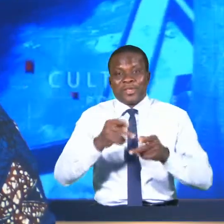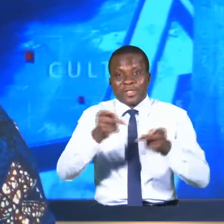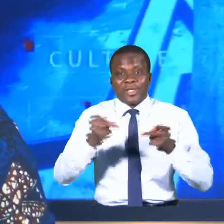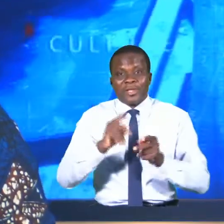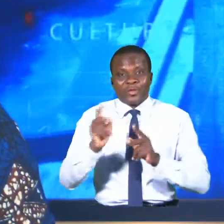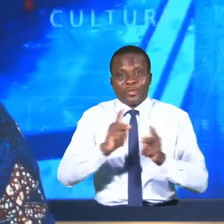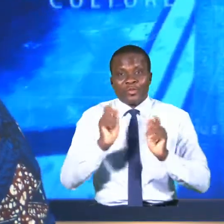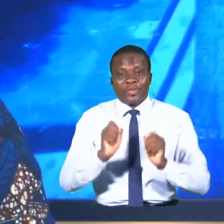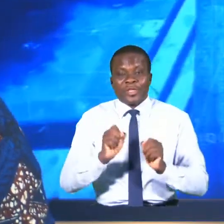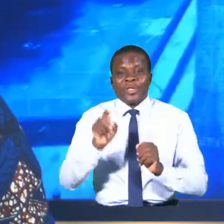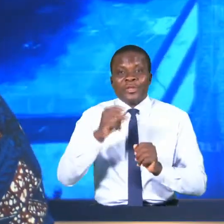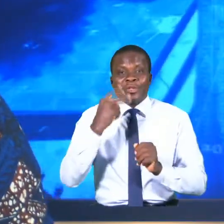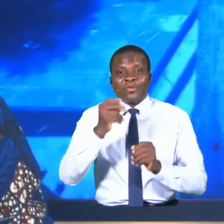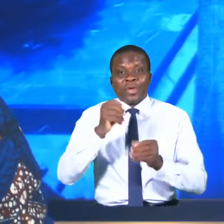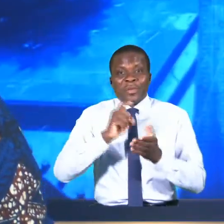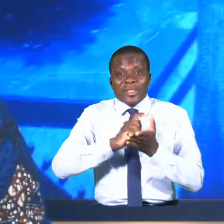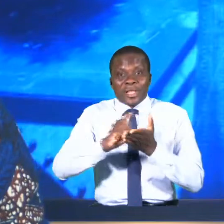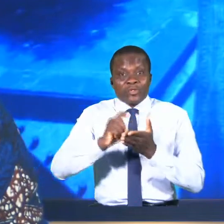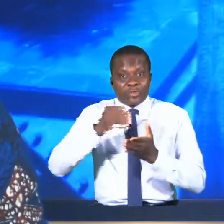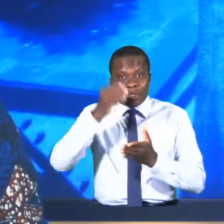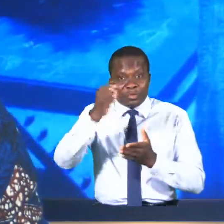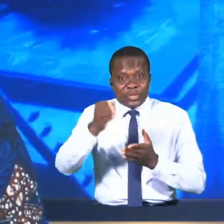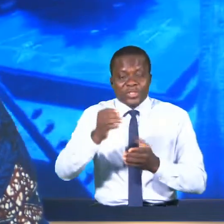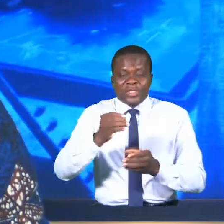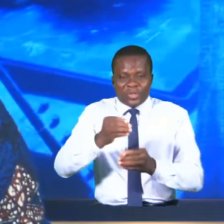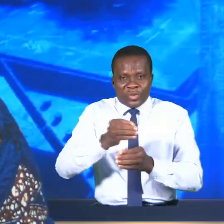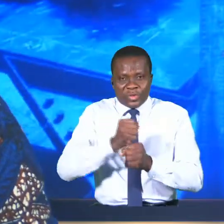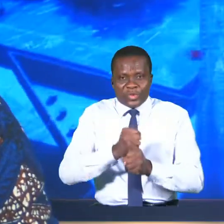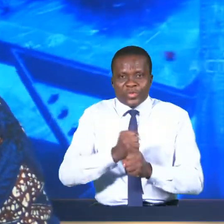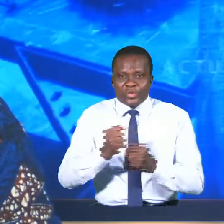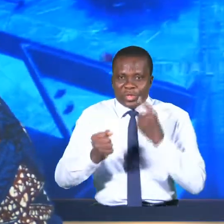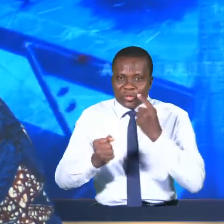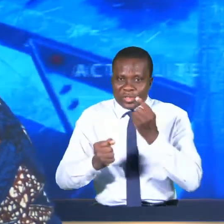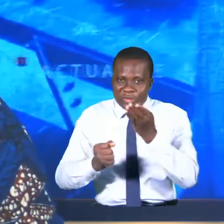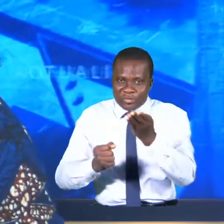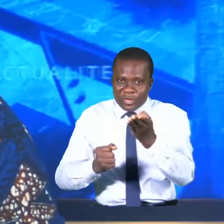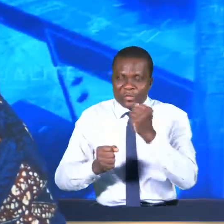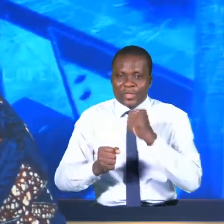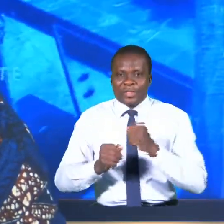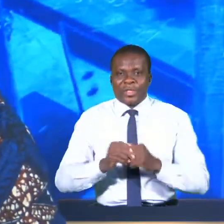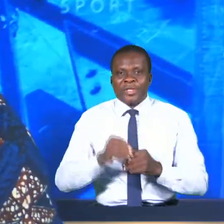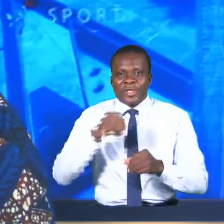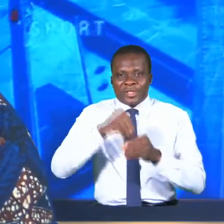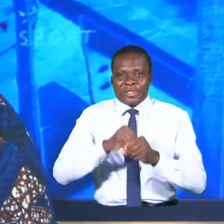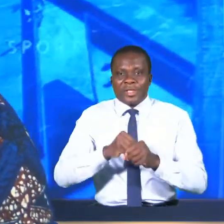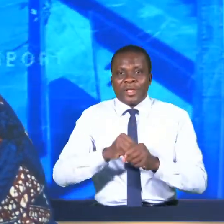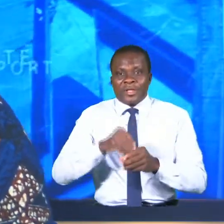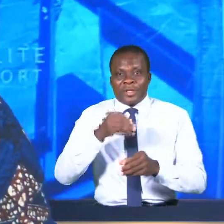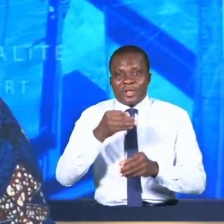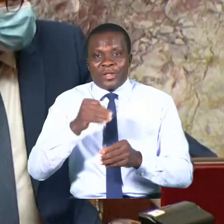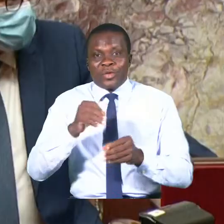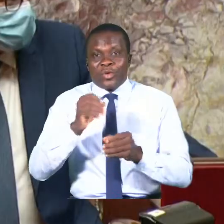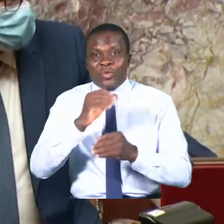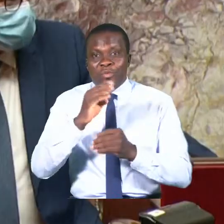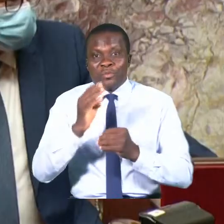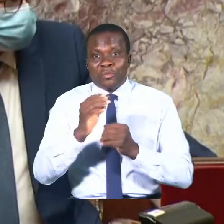clos dès la semaine prochaine. Voici la compilation de l'actualité internationale signée l'Enaïk Agwazaou.